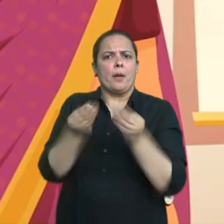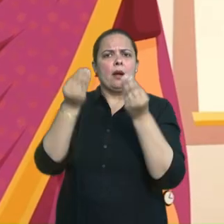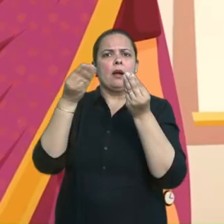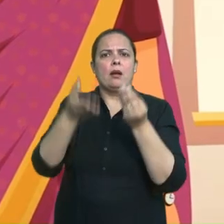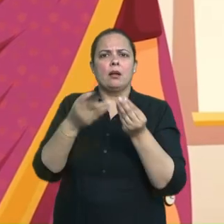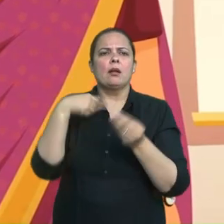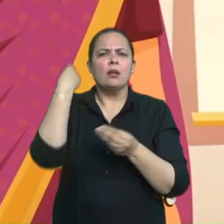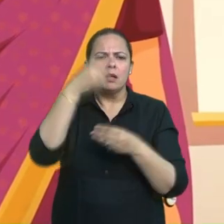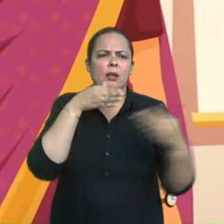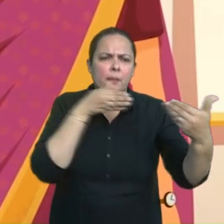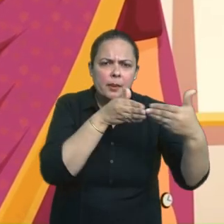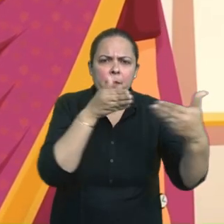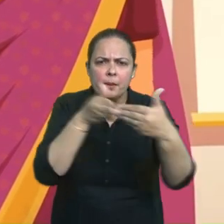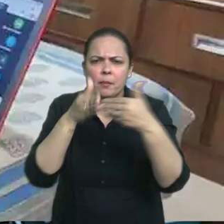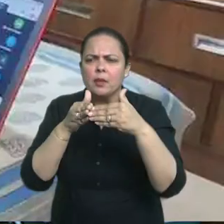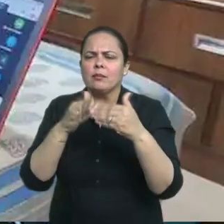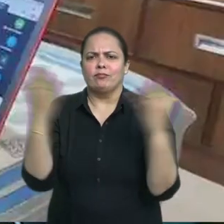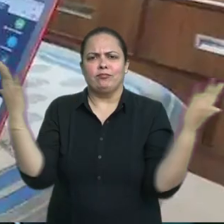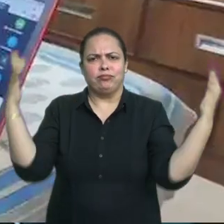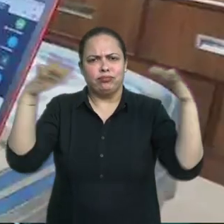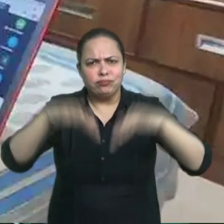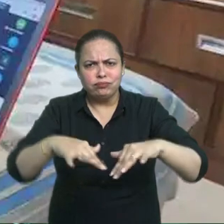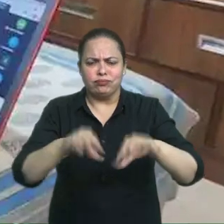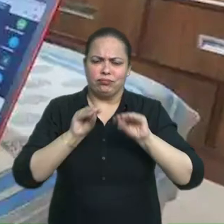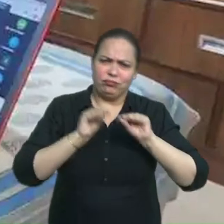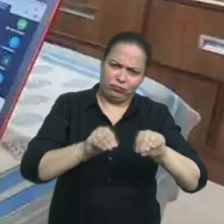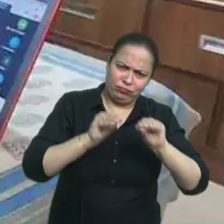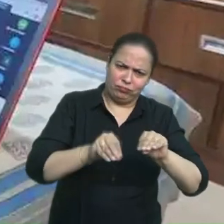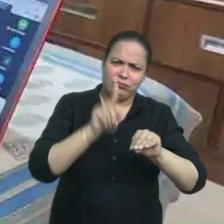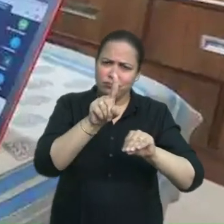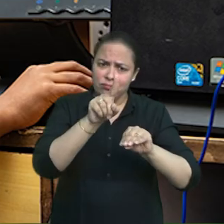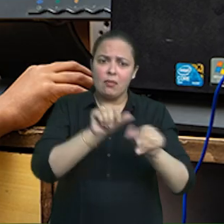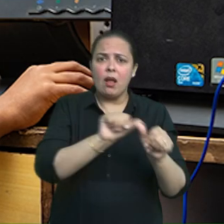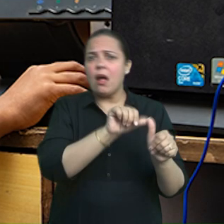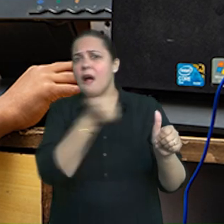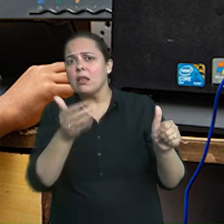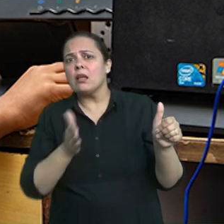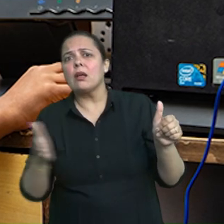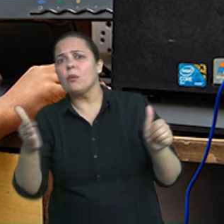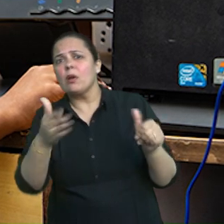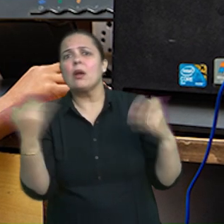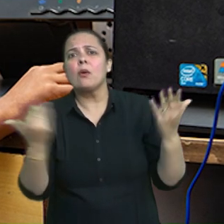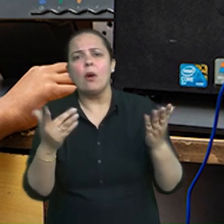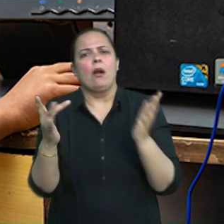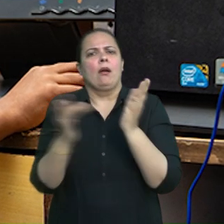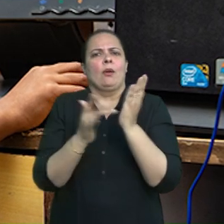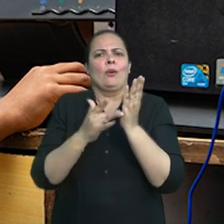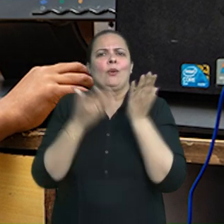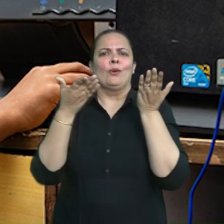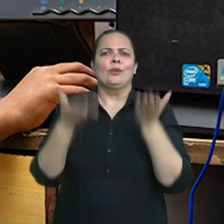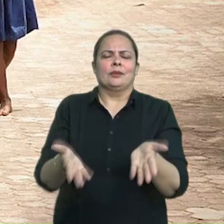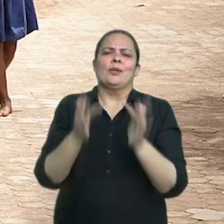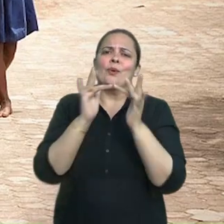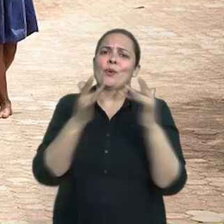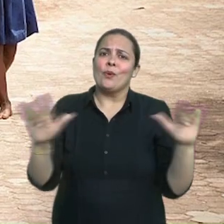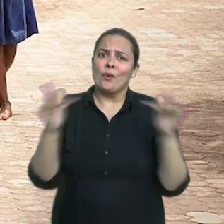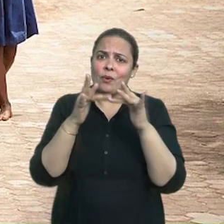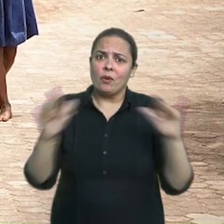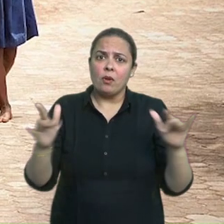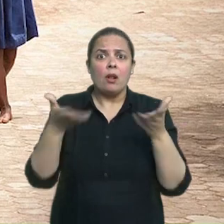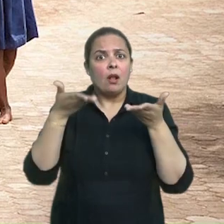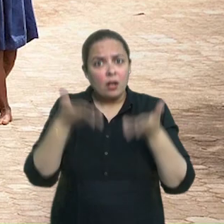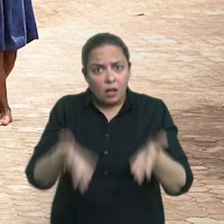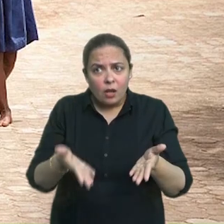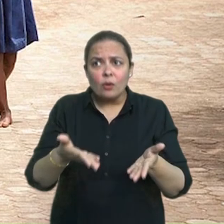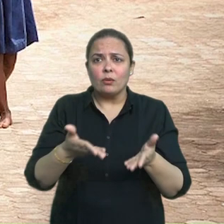स्तर के बच्चों के बीच एक बेहतर विकल्प के रूप में उबरा है यह सभी के लिए विशेष्टह देश के